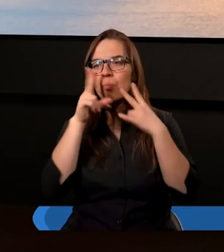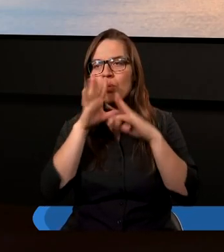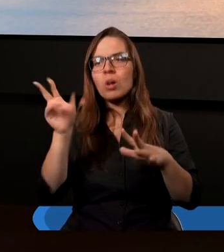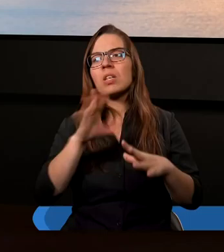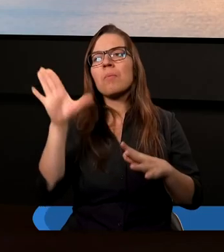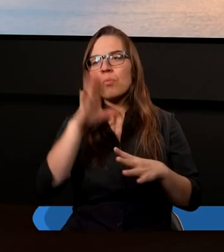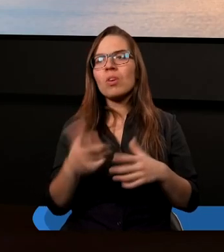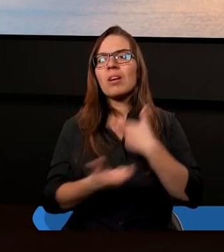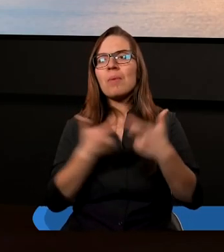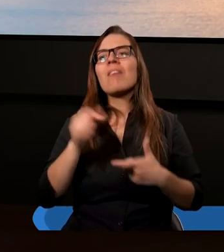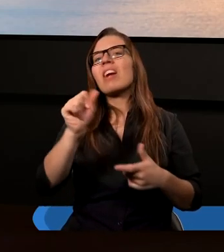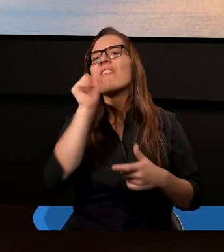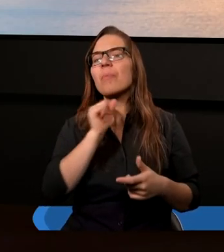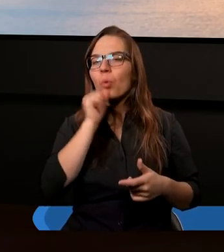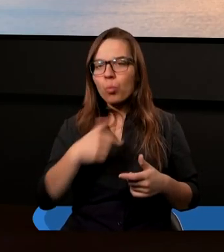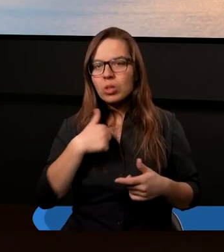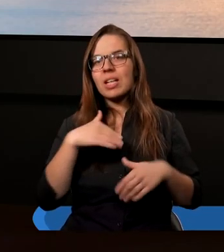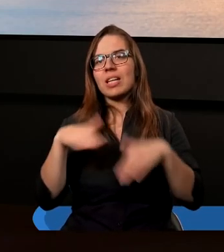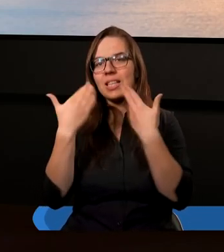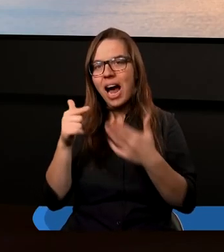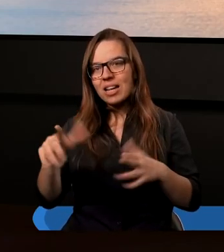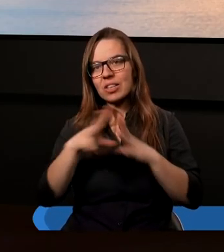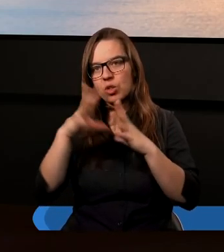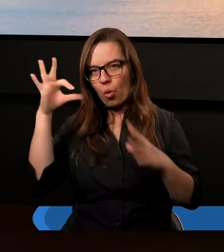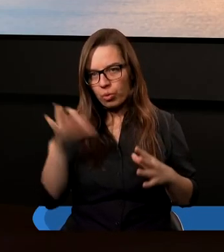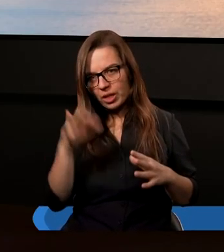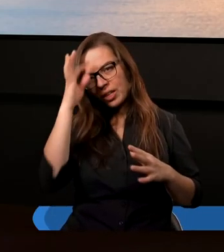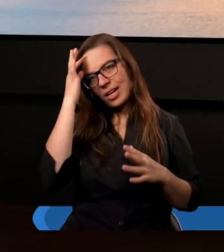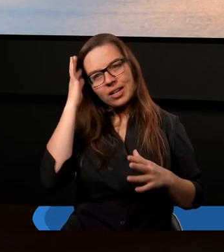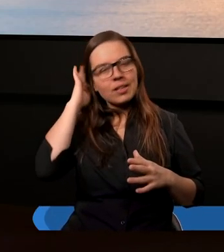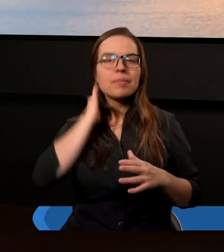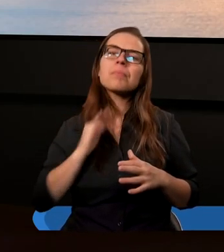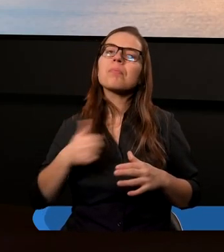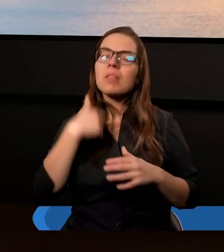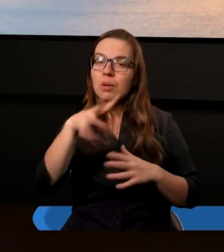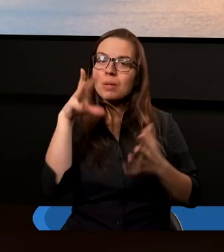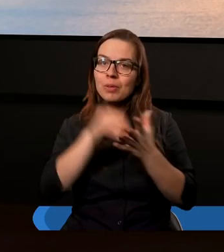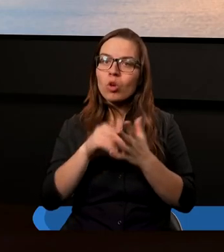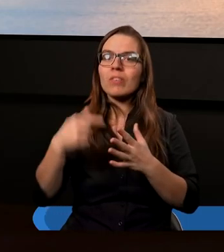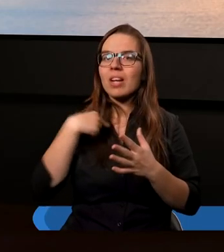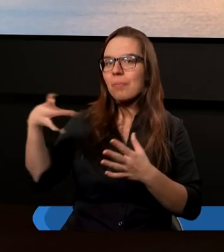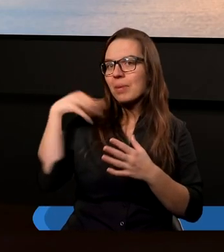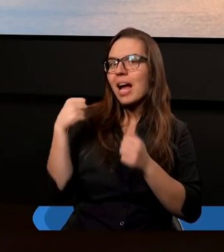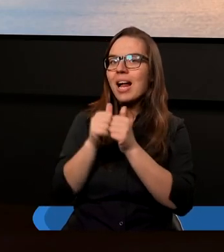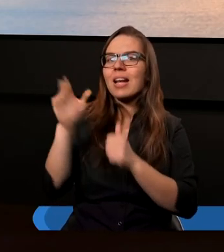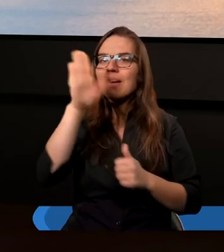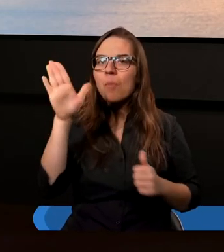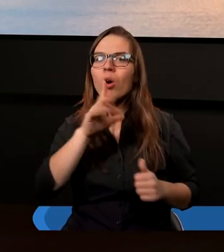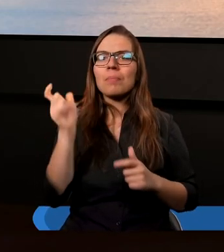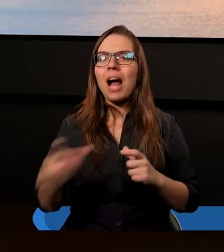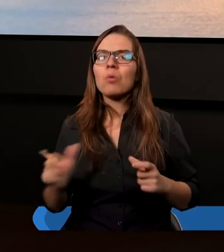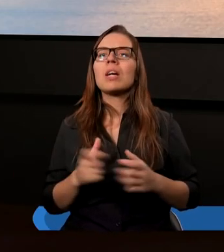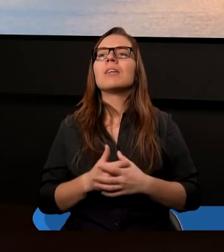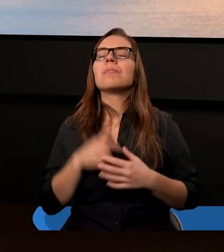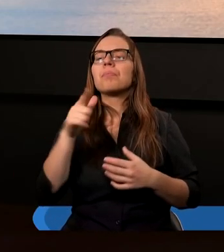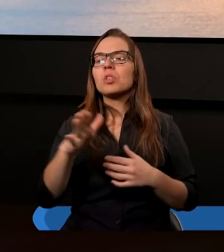przedstawia, że wypróbujcie mnie, dajcie mi tą dziesięcinę po to, żebyście doświadczyli w zasadzie mnie, Boga. I to jest niesamowicie istotne,